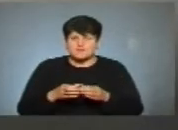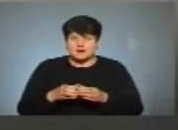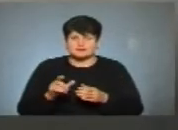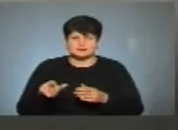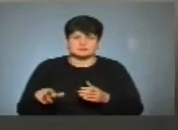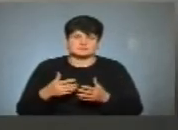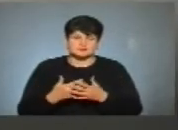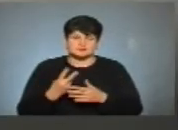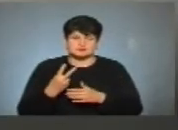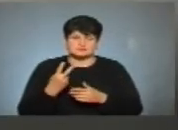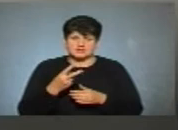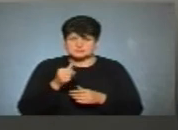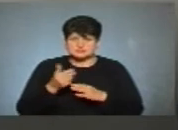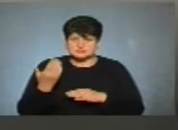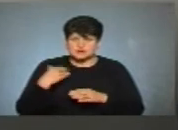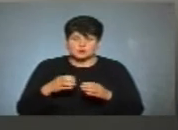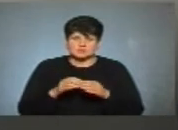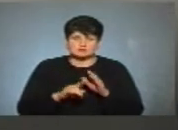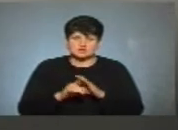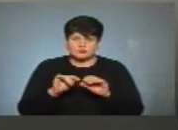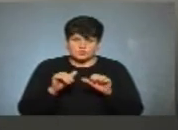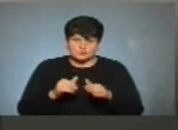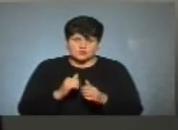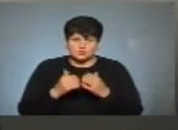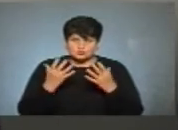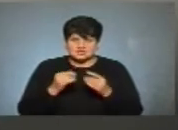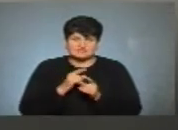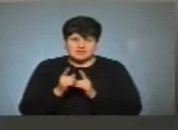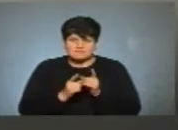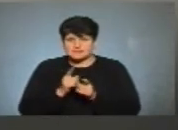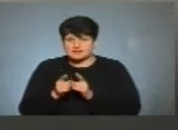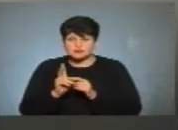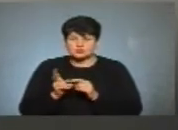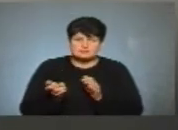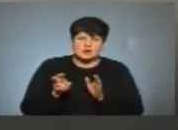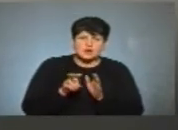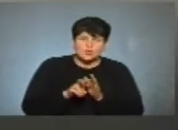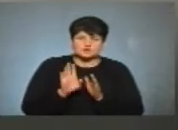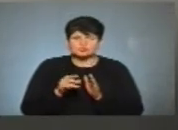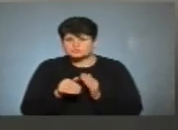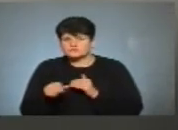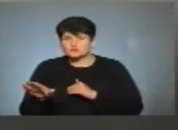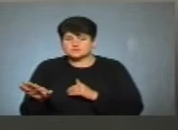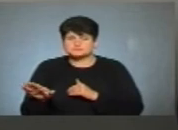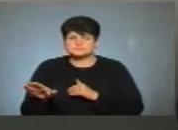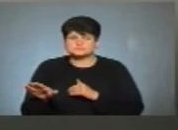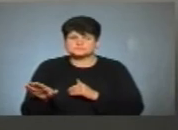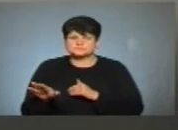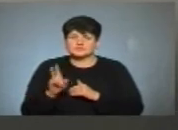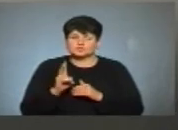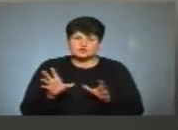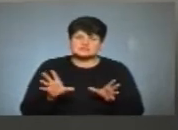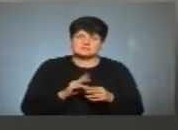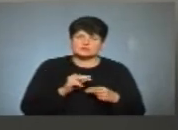місяці, мабуть, два тому, команда почала формуватися, і вона кожного дня мінялася. Хтось приходив, хтось відходив, хтось